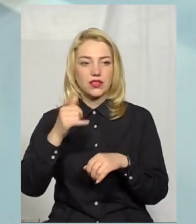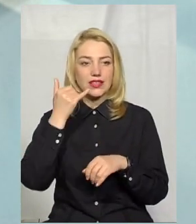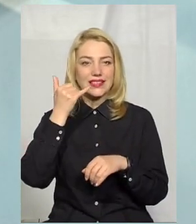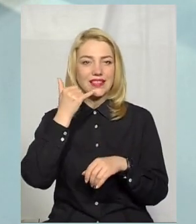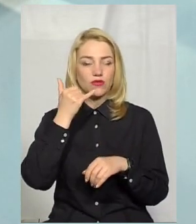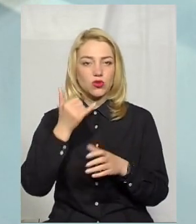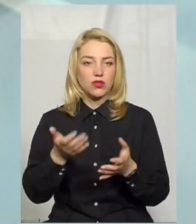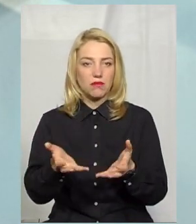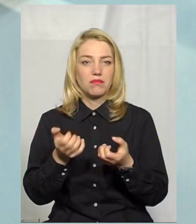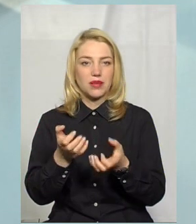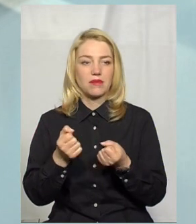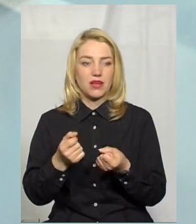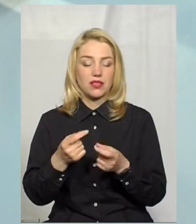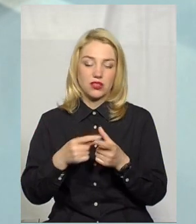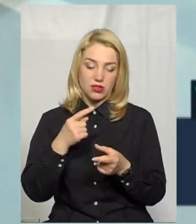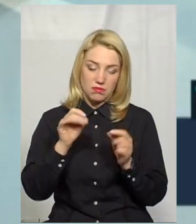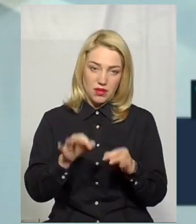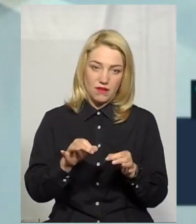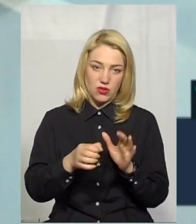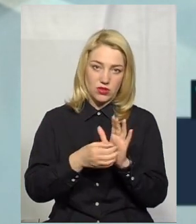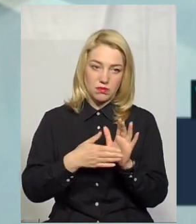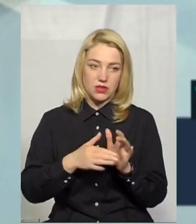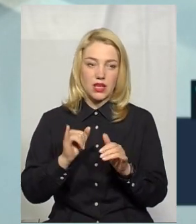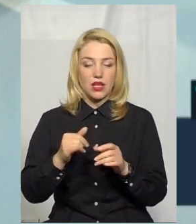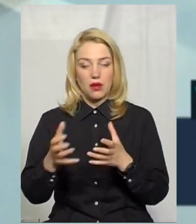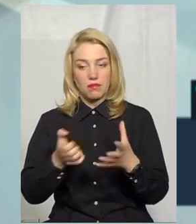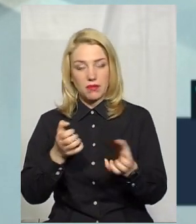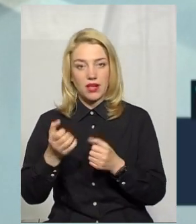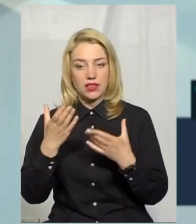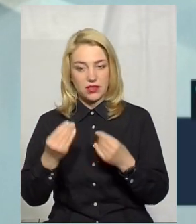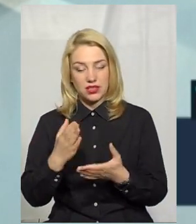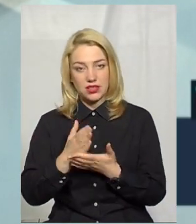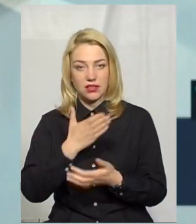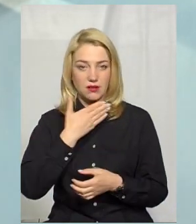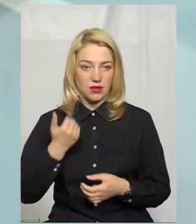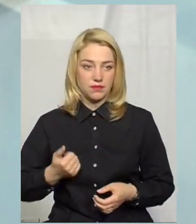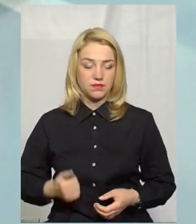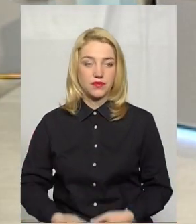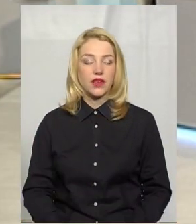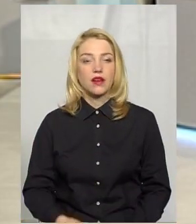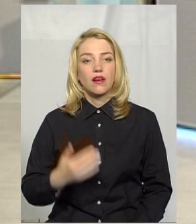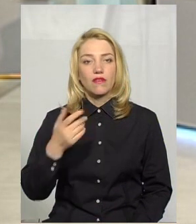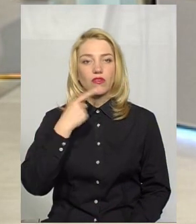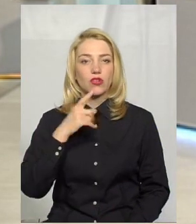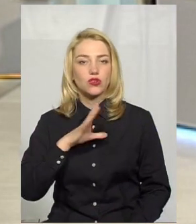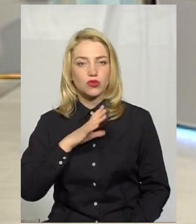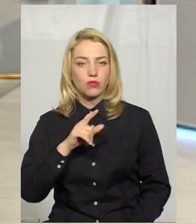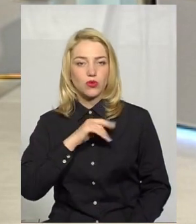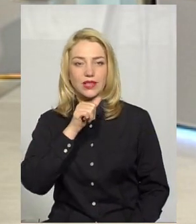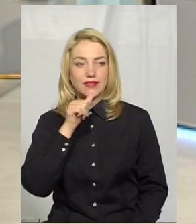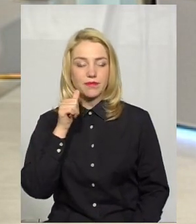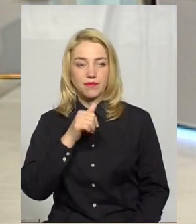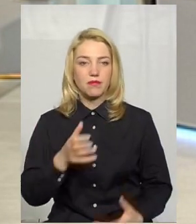вказані приймальні є і чи проводиться прийом, чи не проводиться. Як ви висловилися, на минулому звіті були такі зашифровані